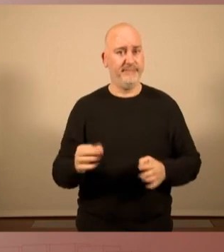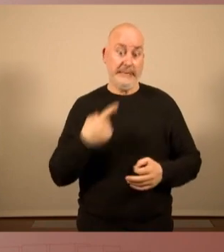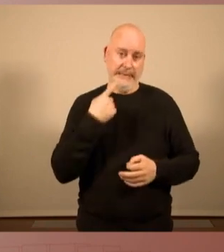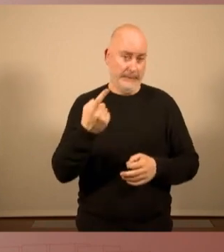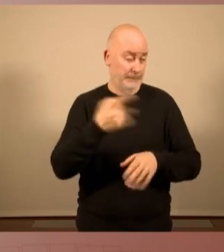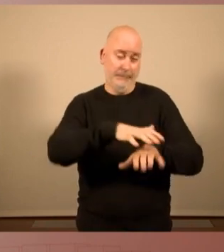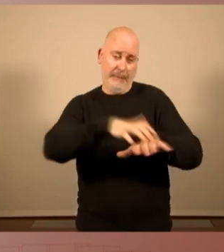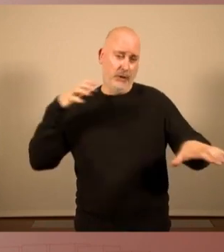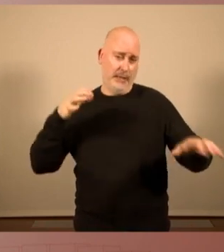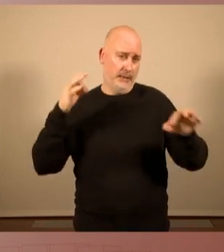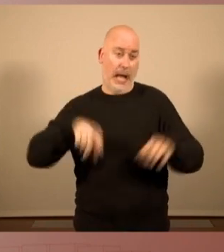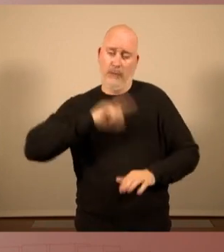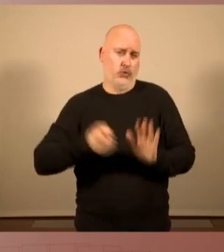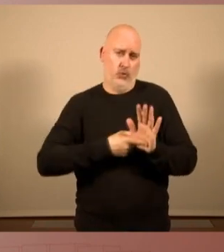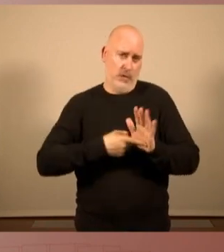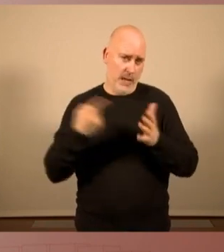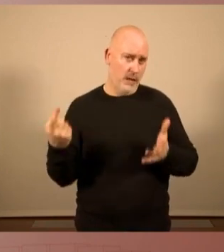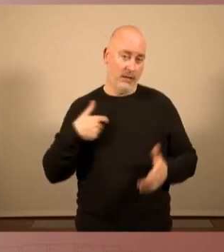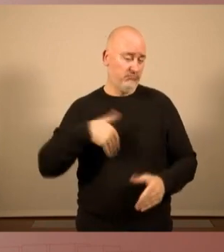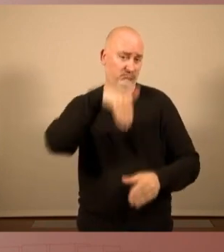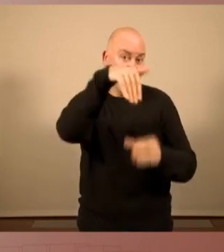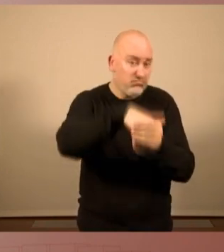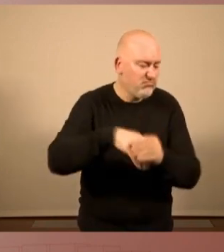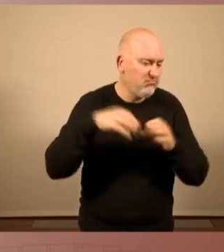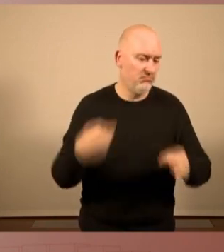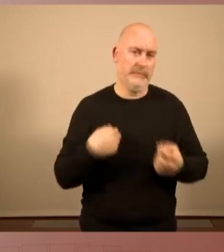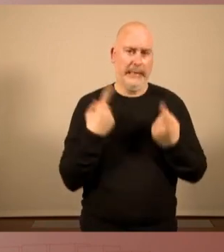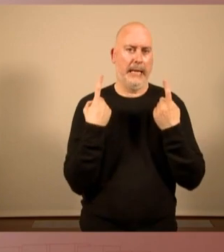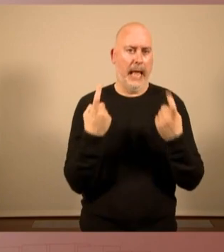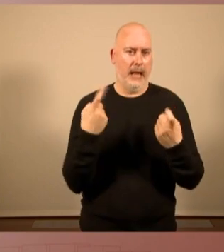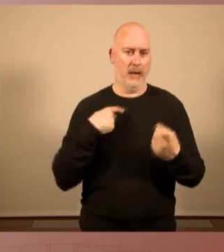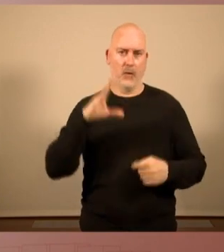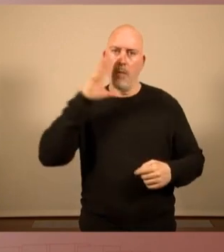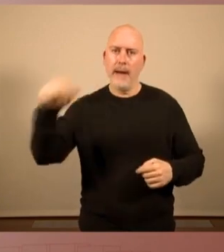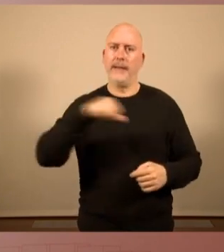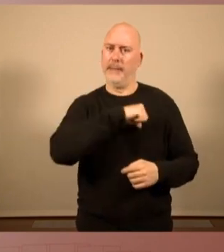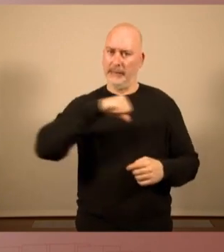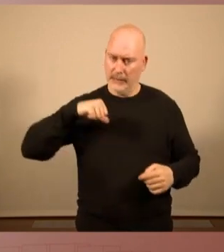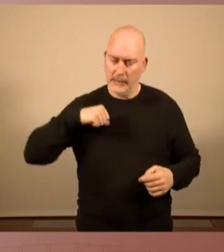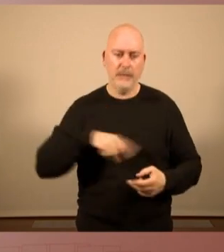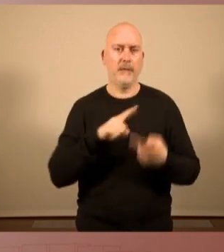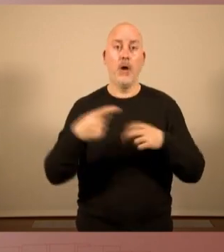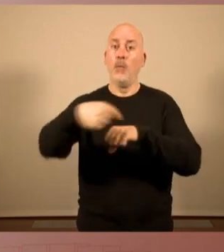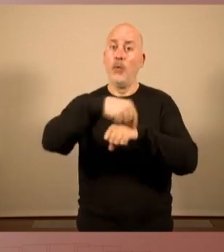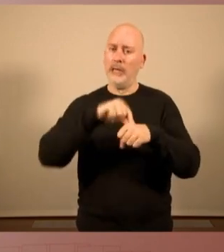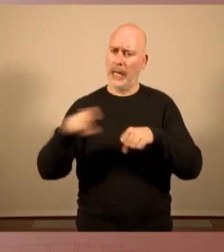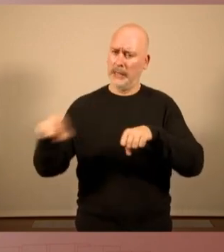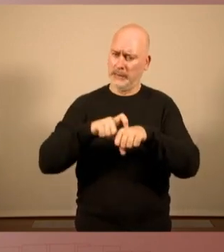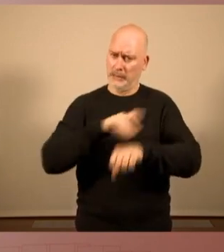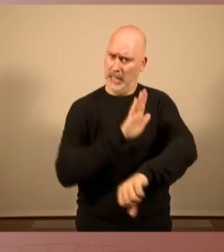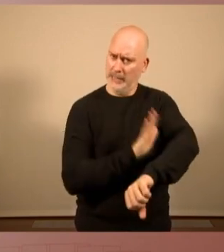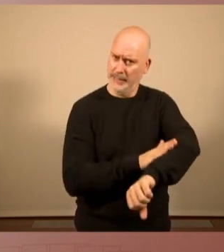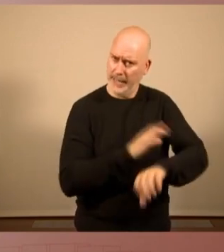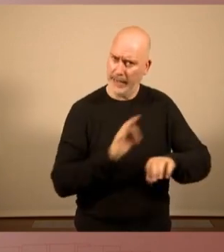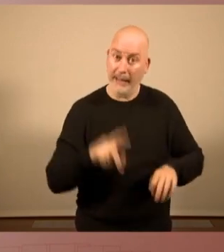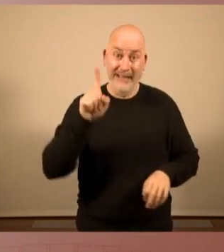majoritàriament absoluta que cal aquest govern independentista, que cal que faci polítiques d'esquerra, que cal que es recuperi el